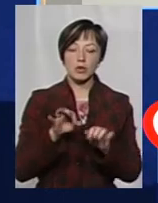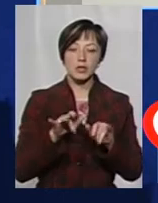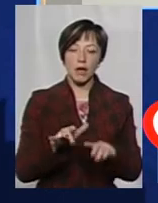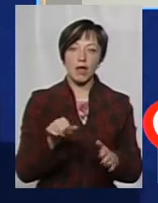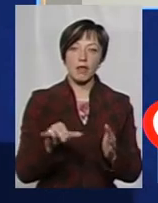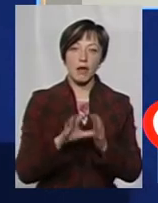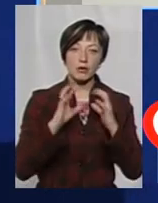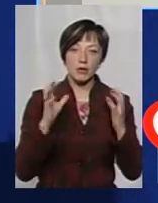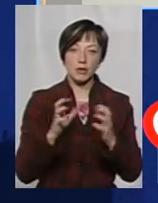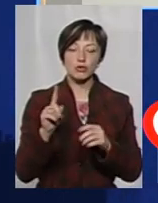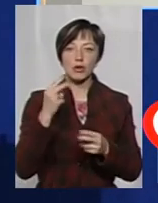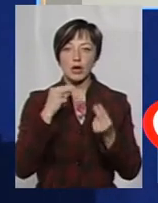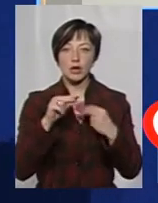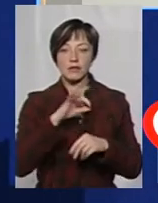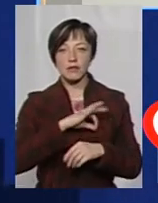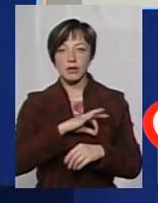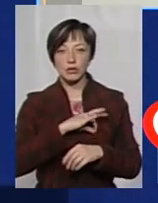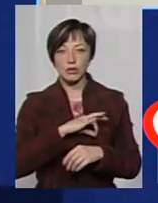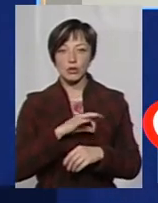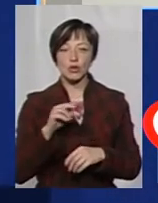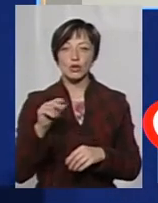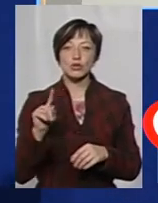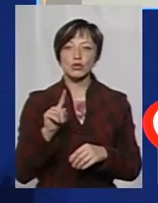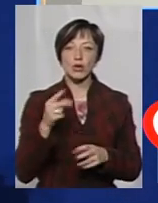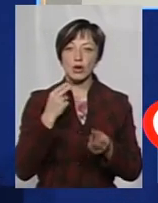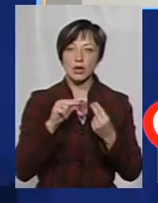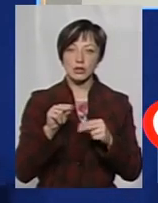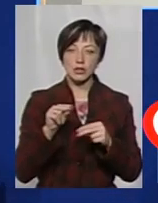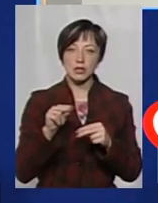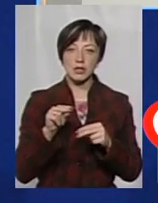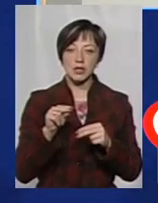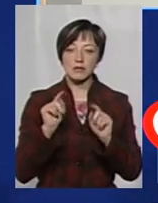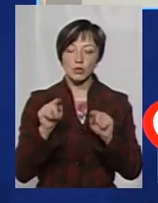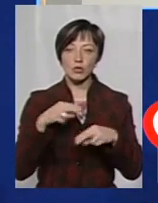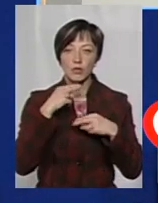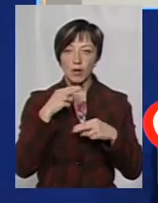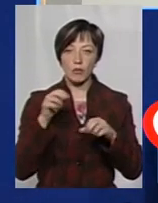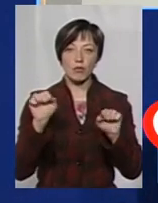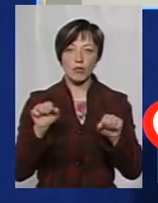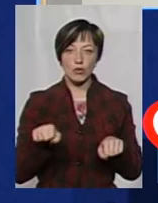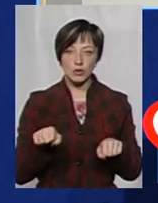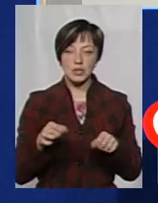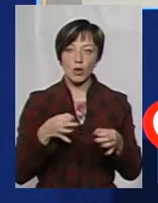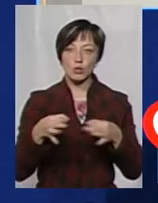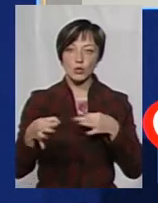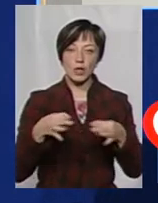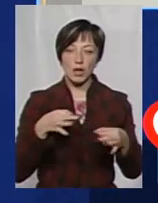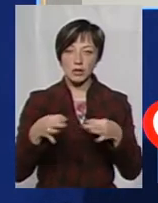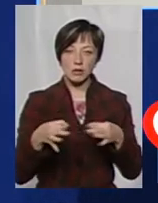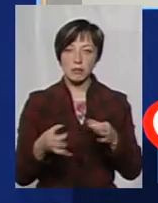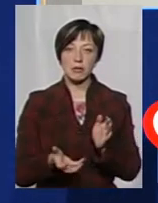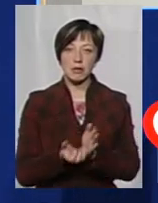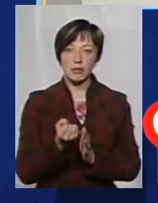енергозбереження, що краще використати, до цього краще звернути увагу? Вони можуть за консультацією, за якоюсь